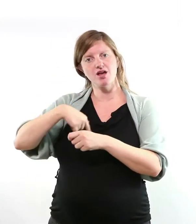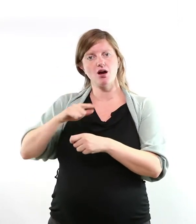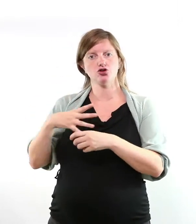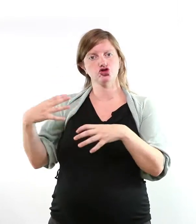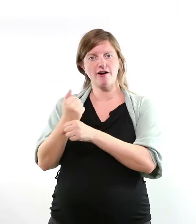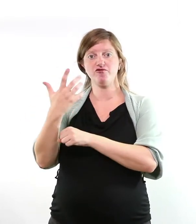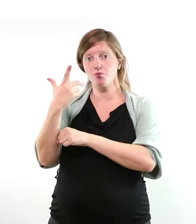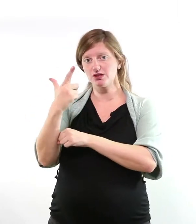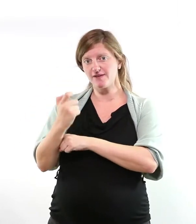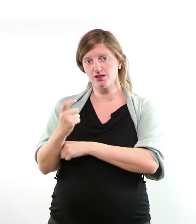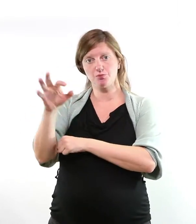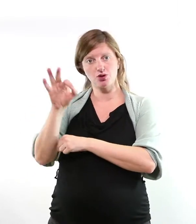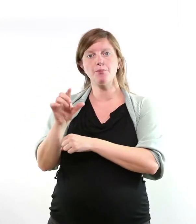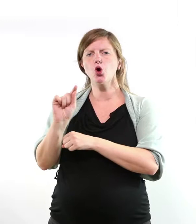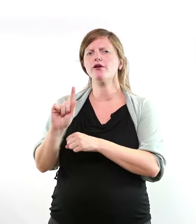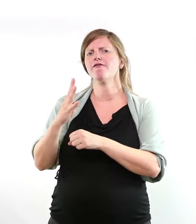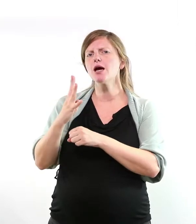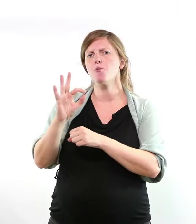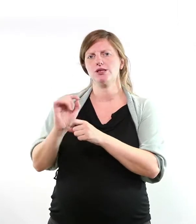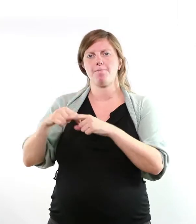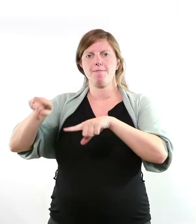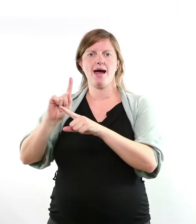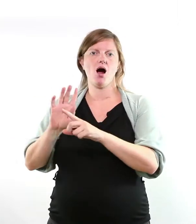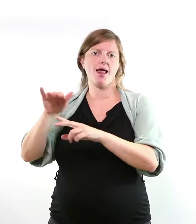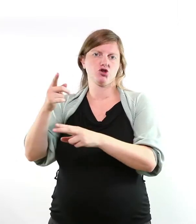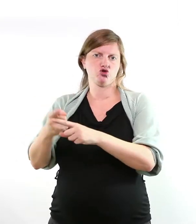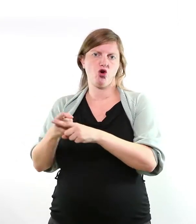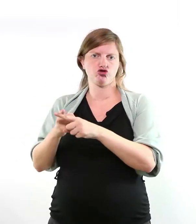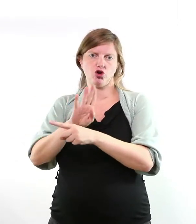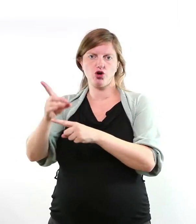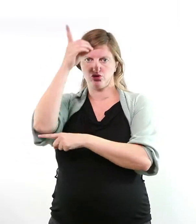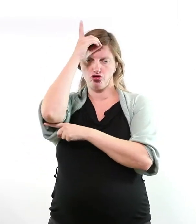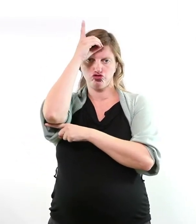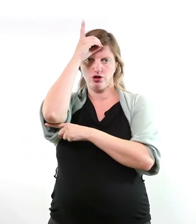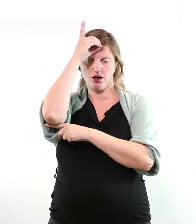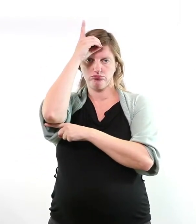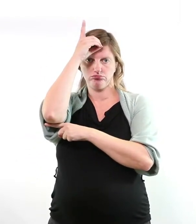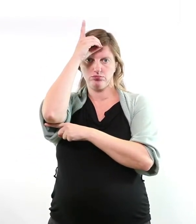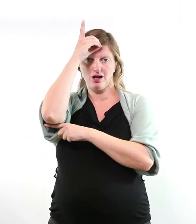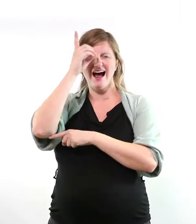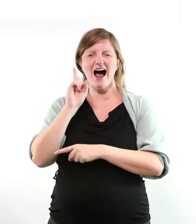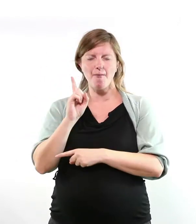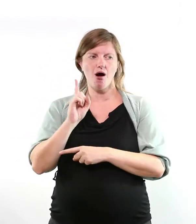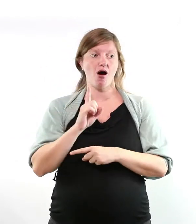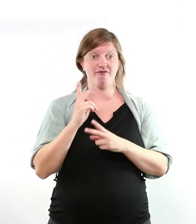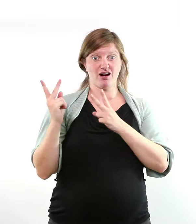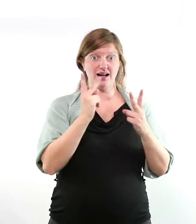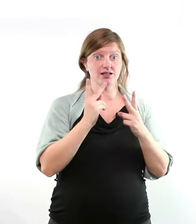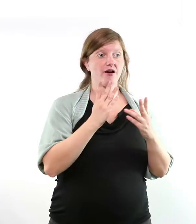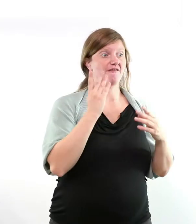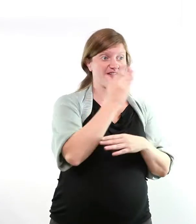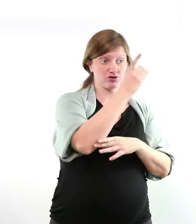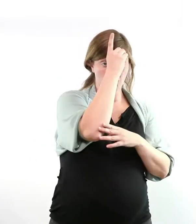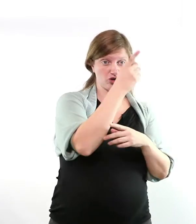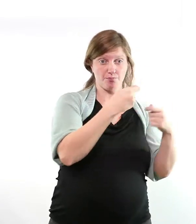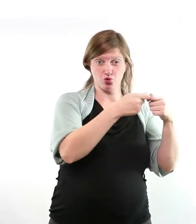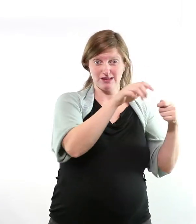was die Tarifbindung der Unternehmen anbelangt. Mit 25 Prozent liegen wir 4 Prozent über dem Stand der ostdeutschen Länder.